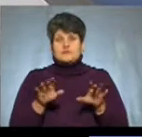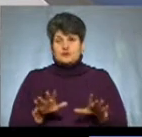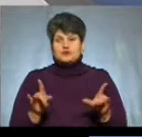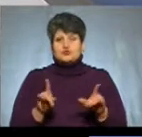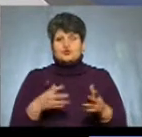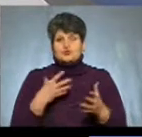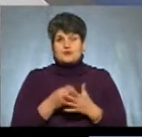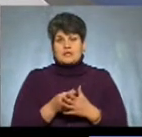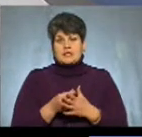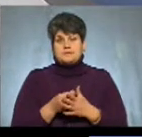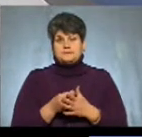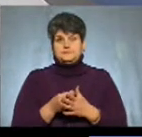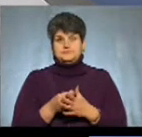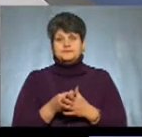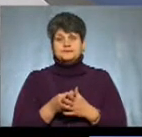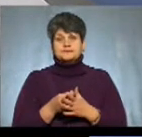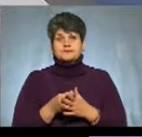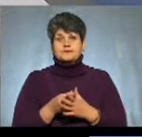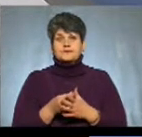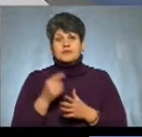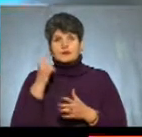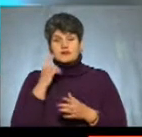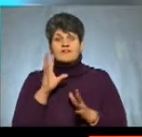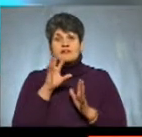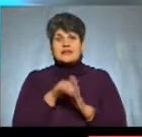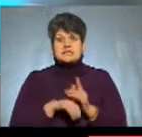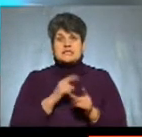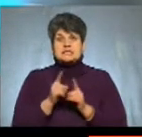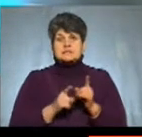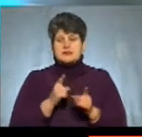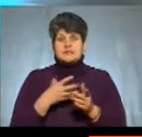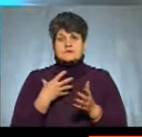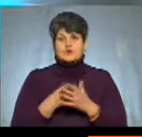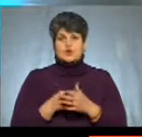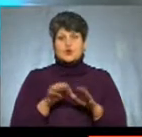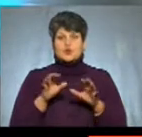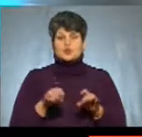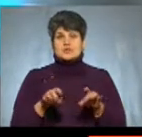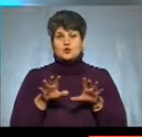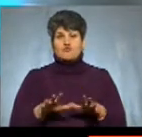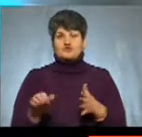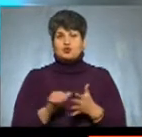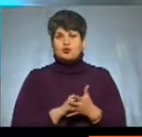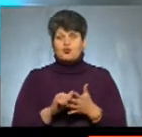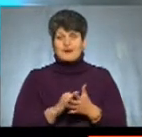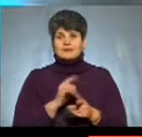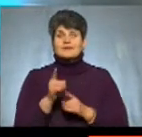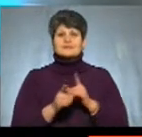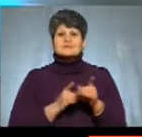своєї юрисдикції і, відповідно, внесла зміни в свої установчі документи. Тобто, зміна